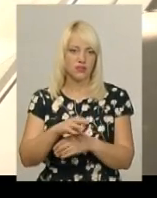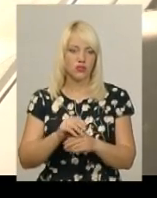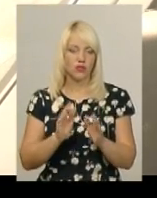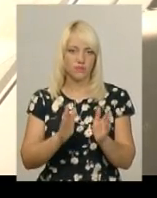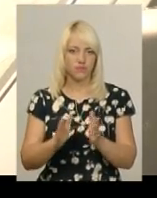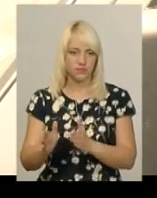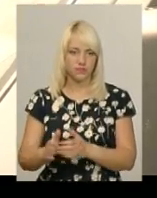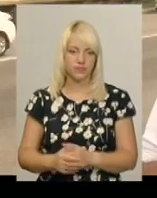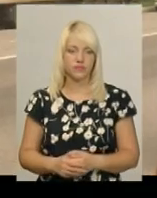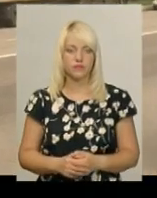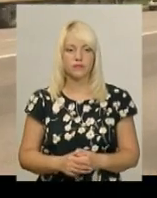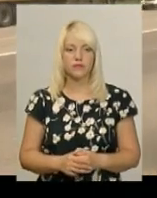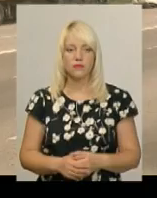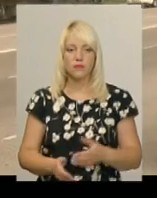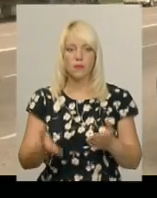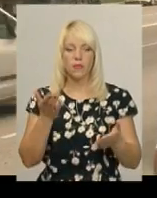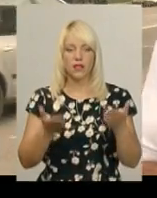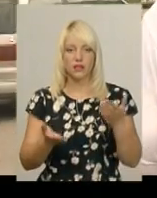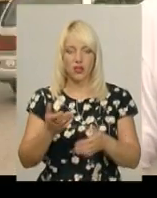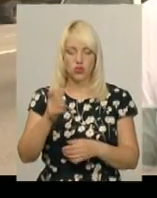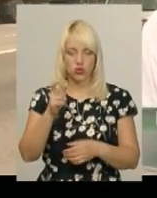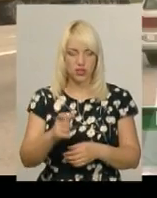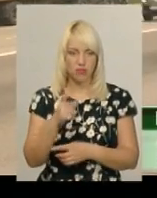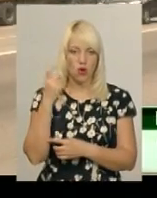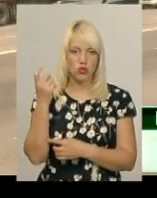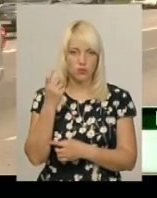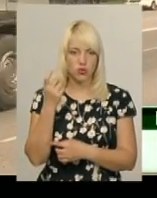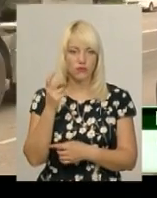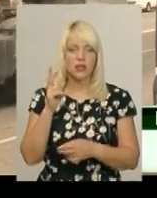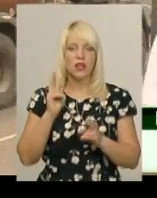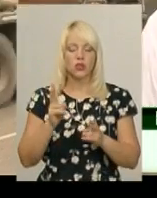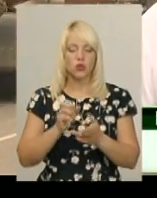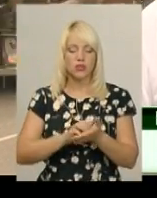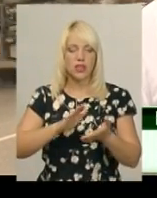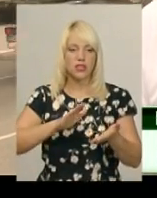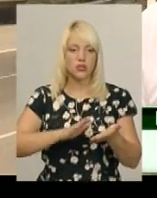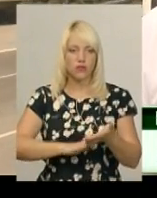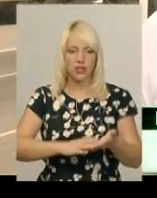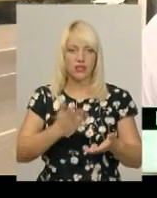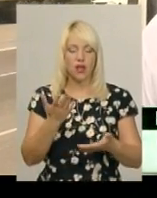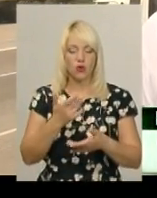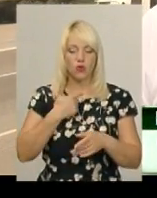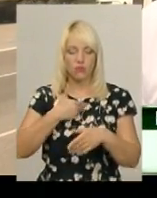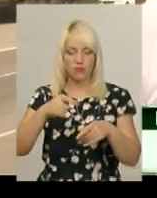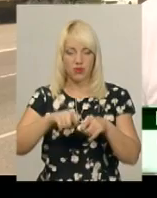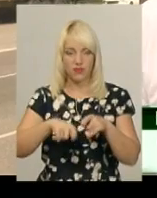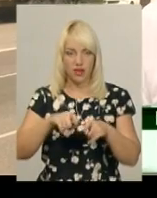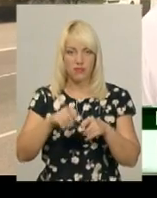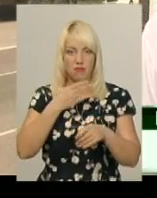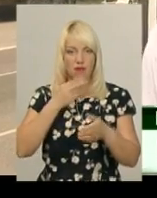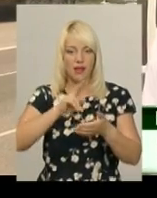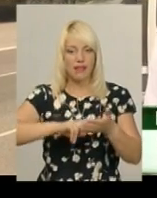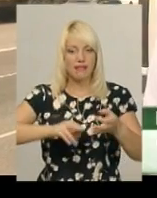Є документи. Якщо особа господарювання, яка зааліструвалася, яку перевіряє, вона не має ліцензії,